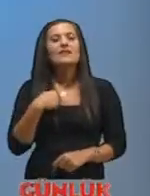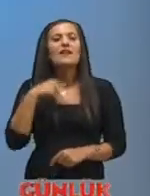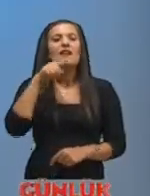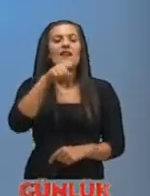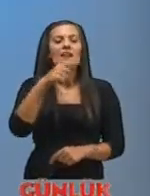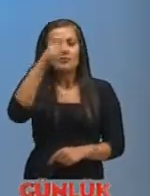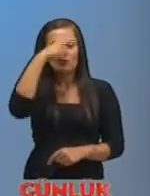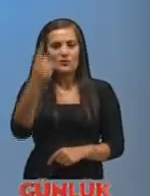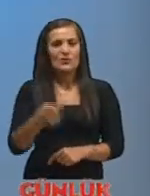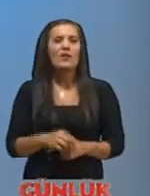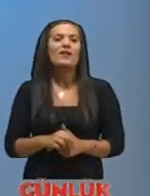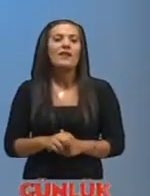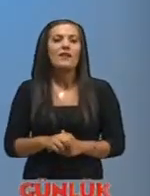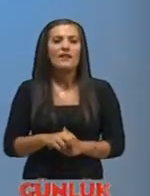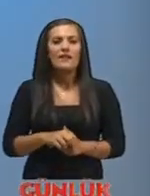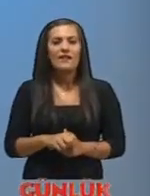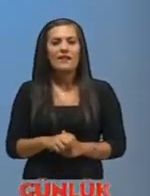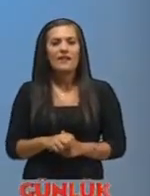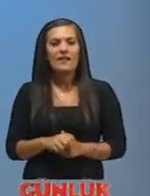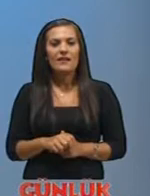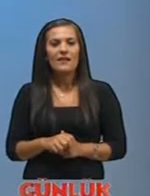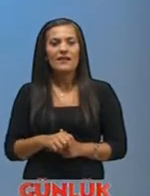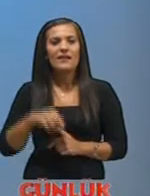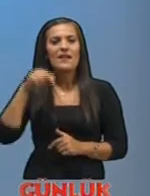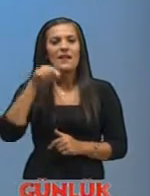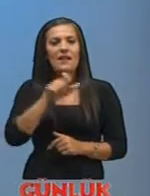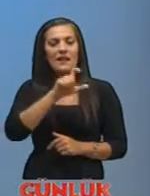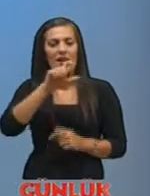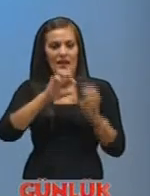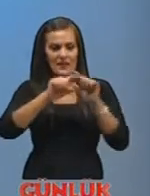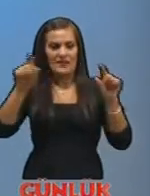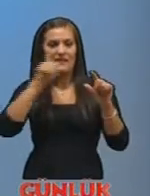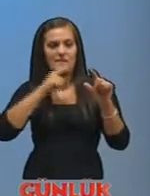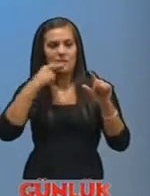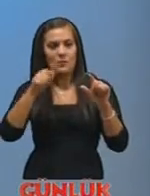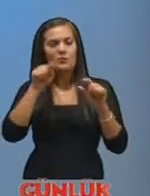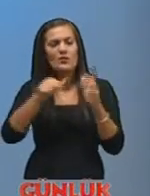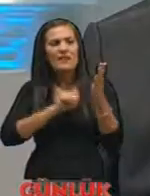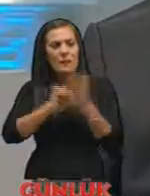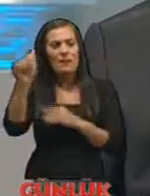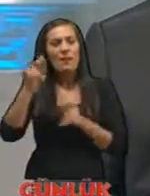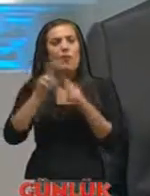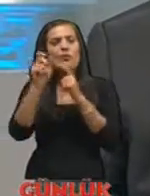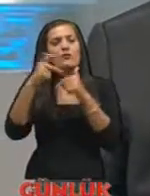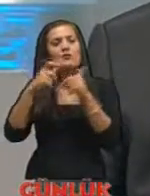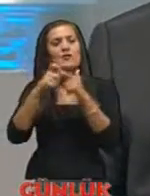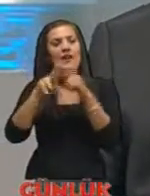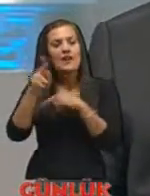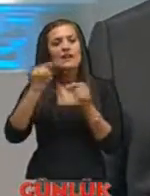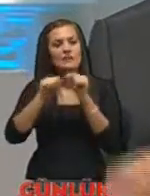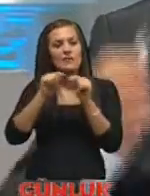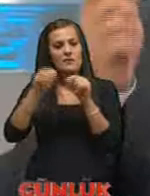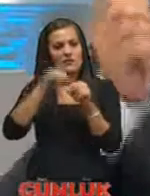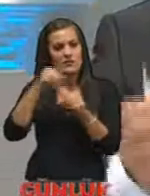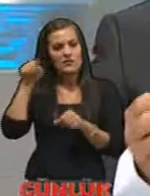tamamen Kuzey Kıbrıs'ta, Güzel Yurt Körfezi